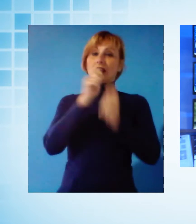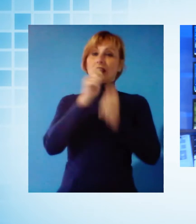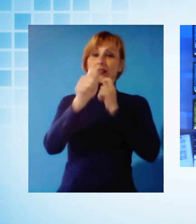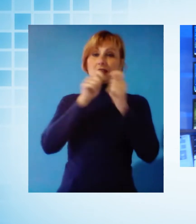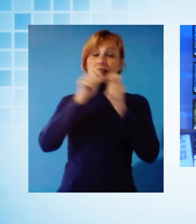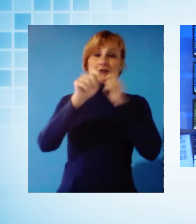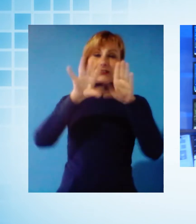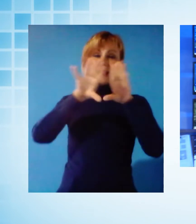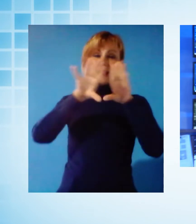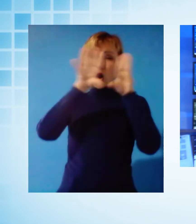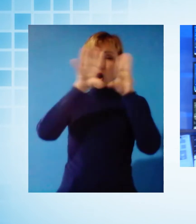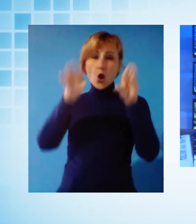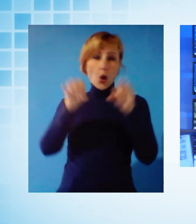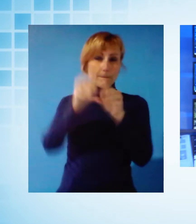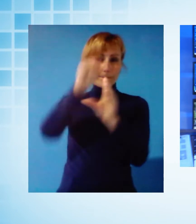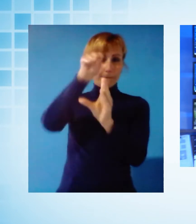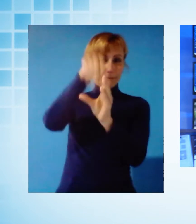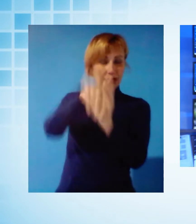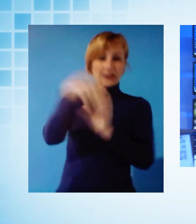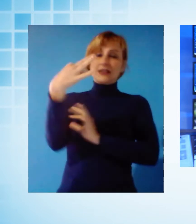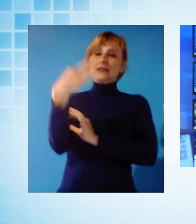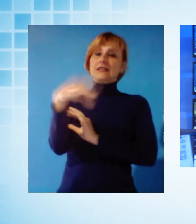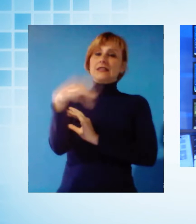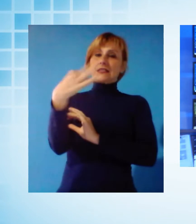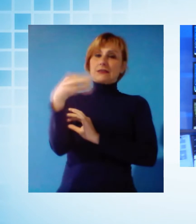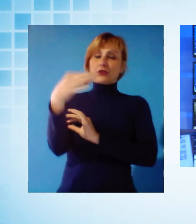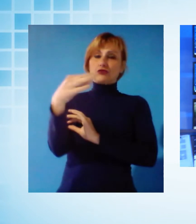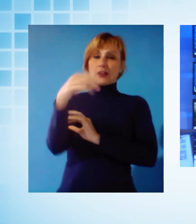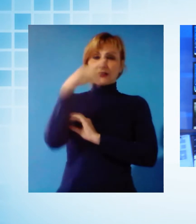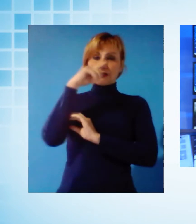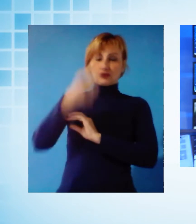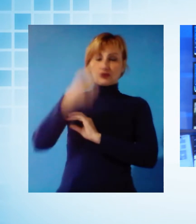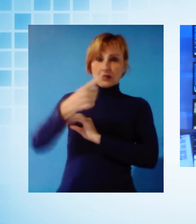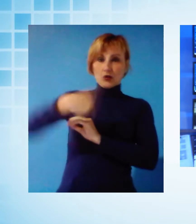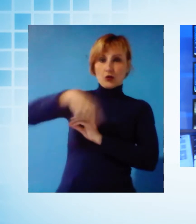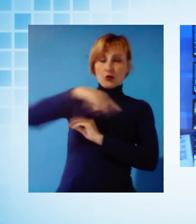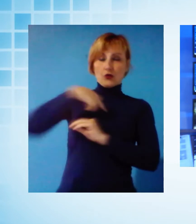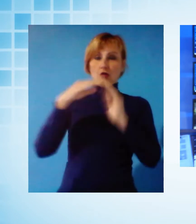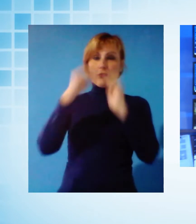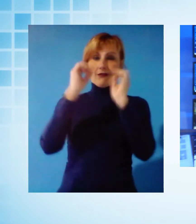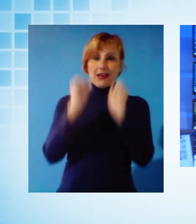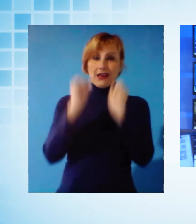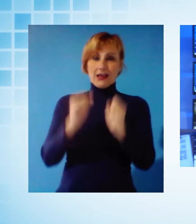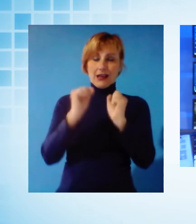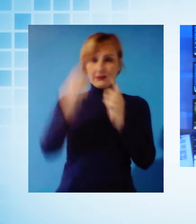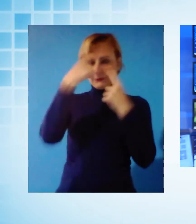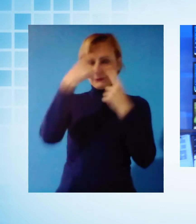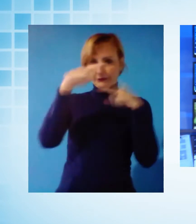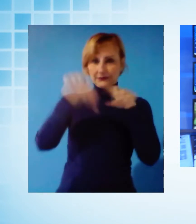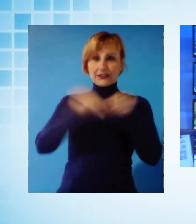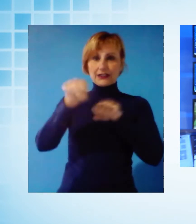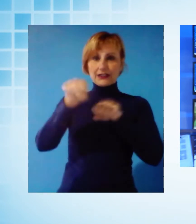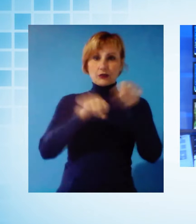andrà in onda all'interno speciale Tiggino Io resto a casa a cura del direttorio del Fiorentino.